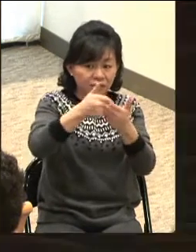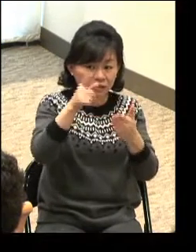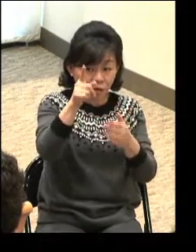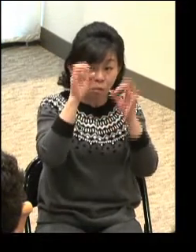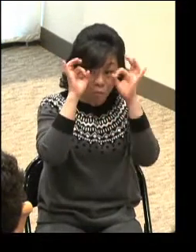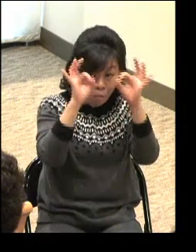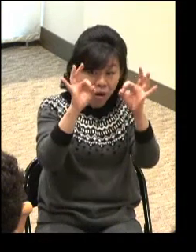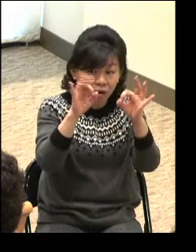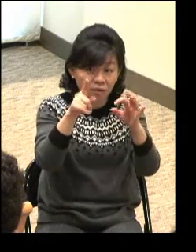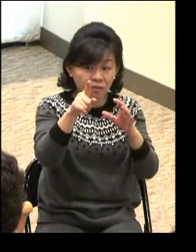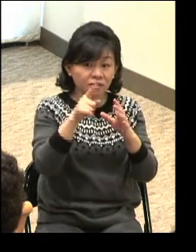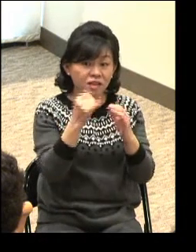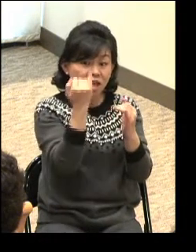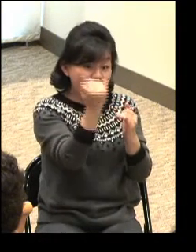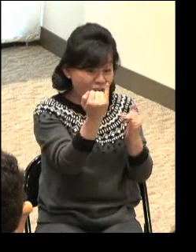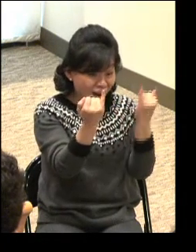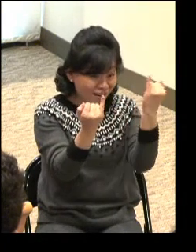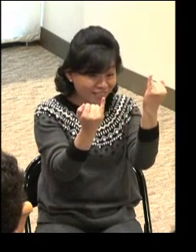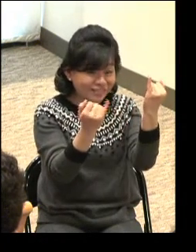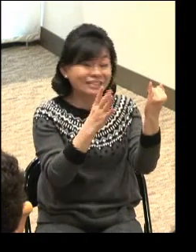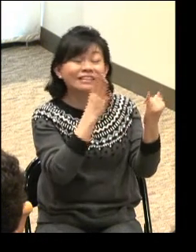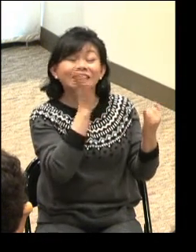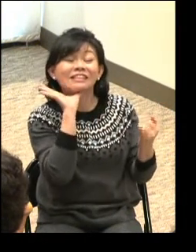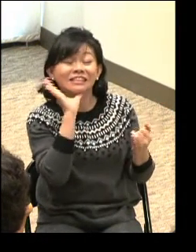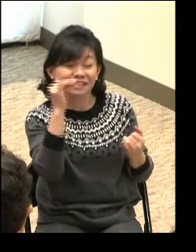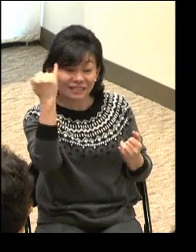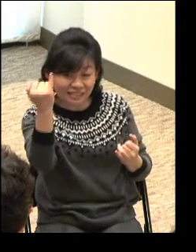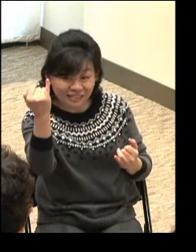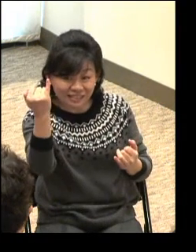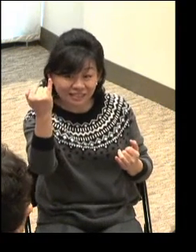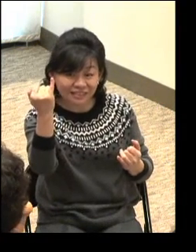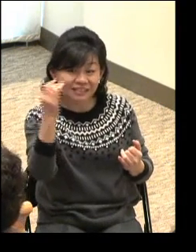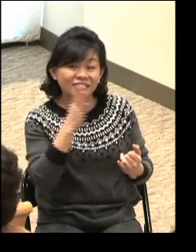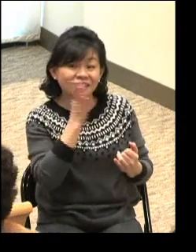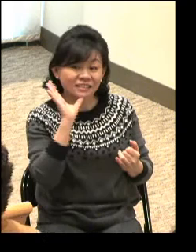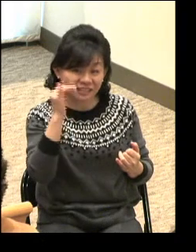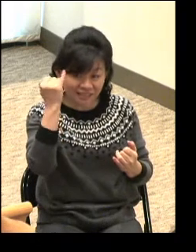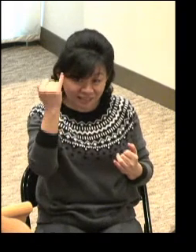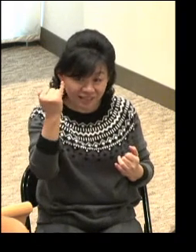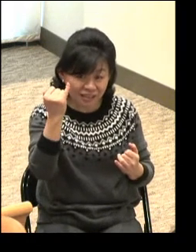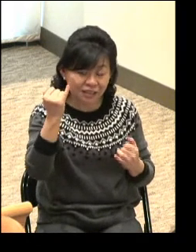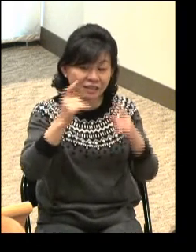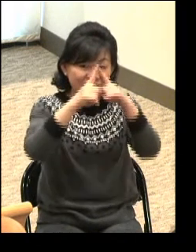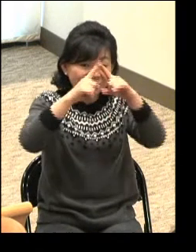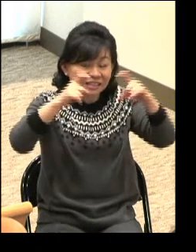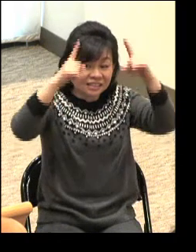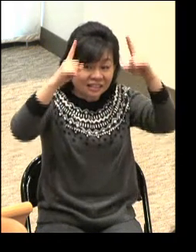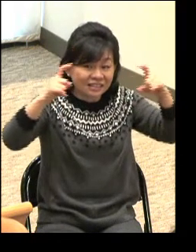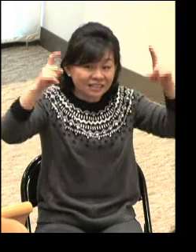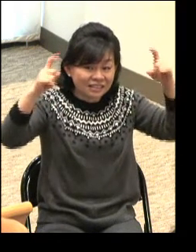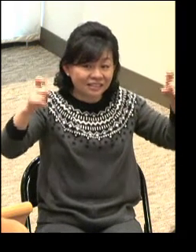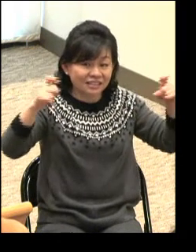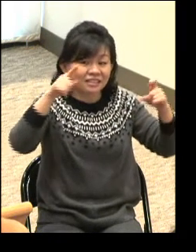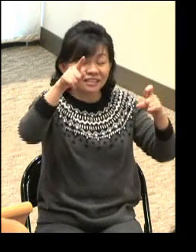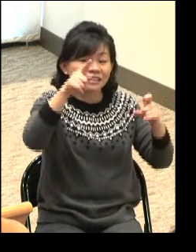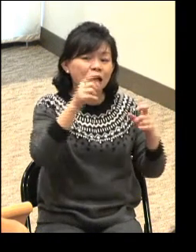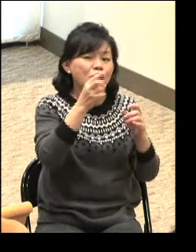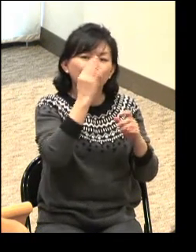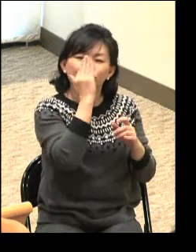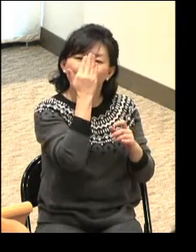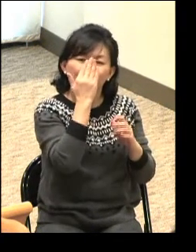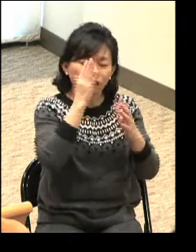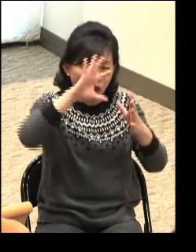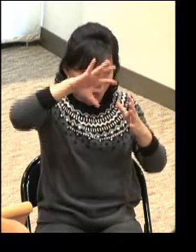한번 보십시오 저 뒤편으로는 유대 산간지방의 모습이 보이고